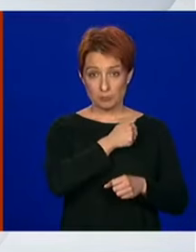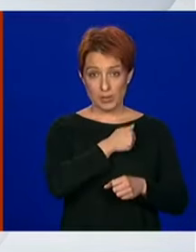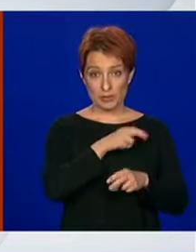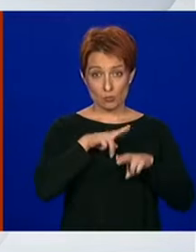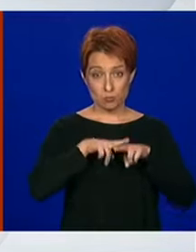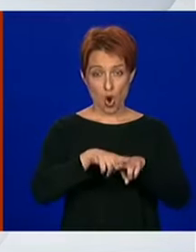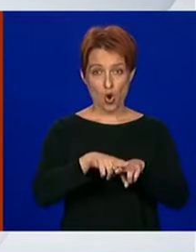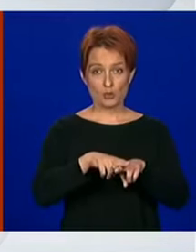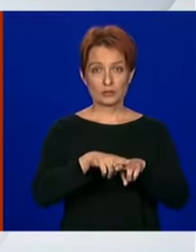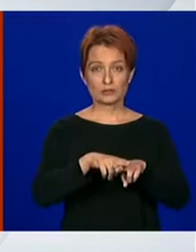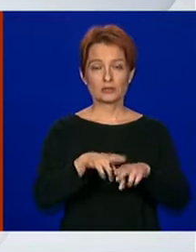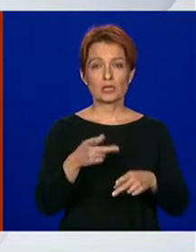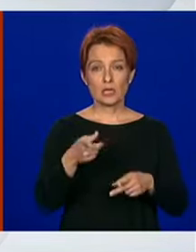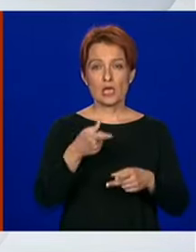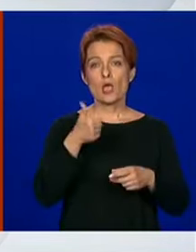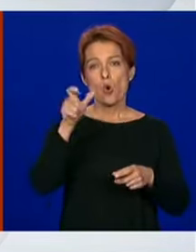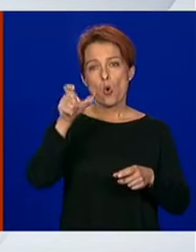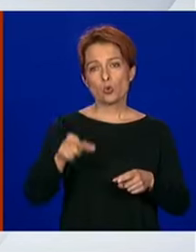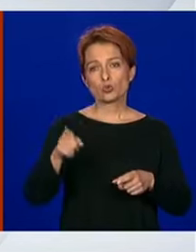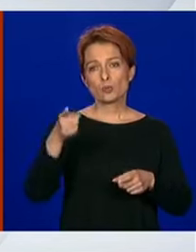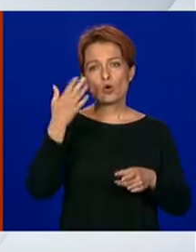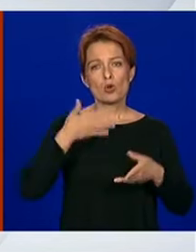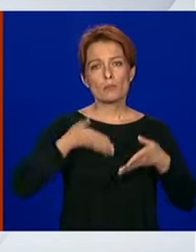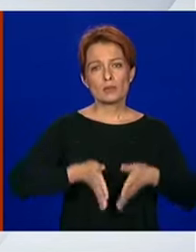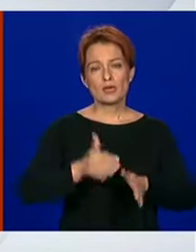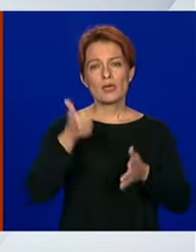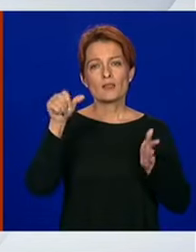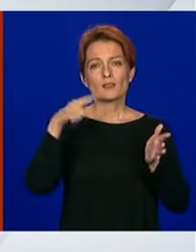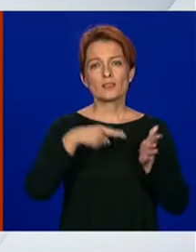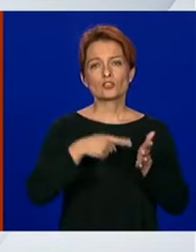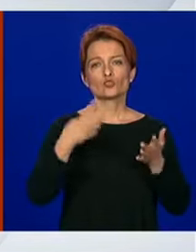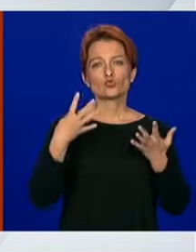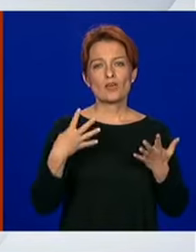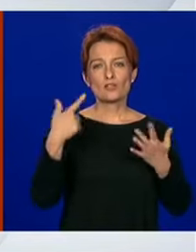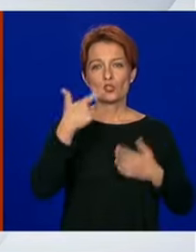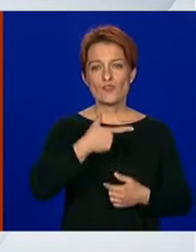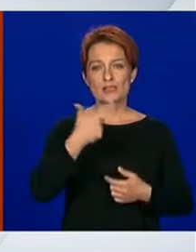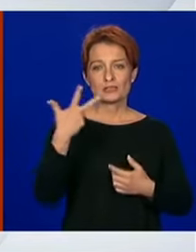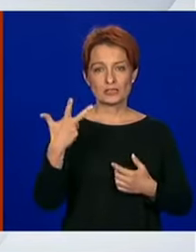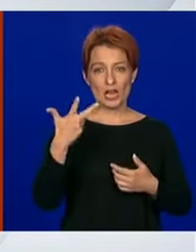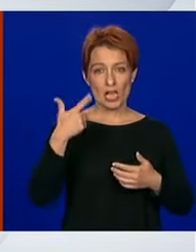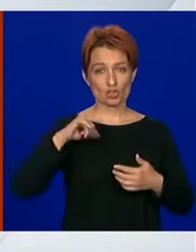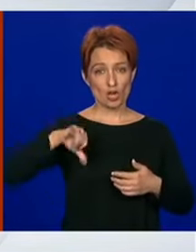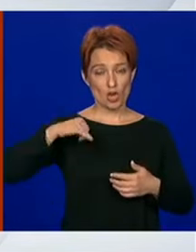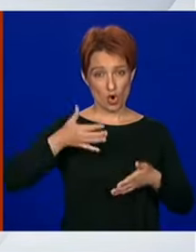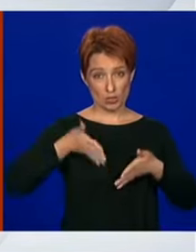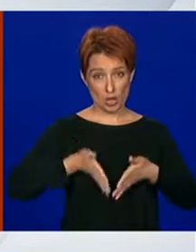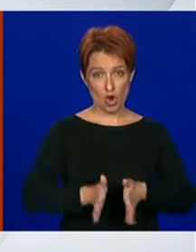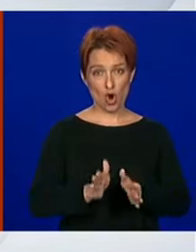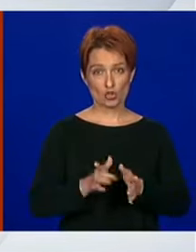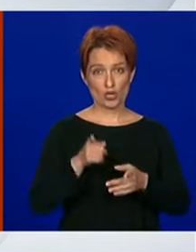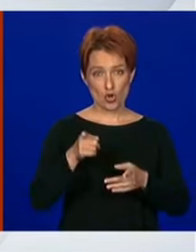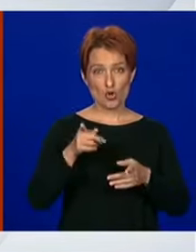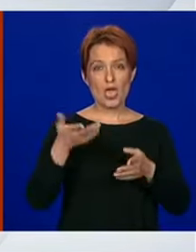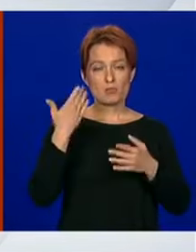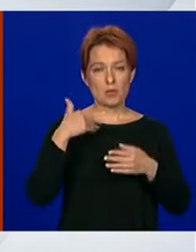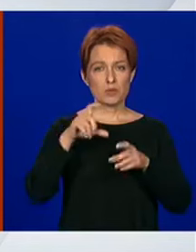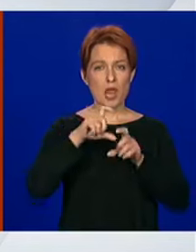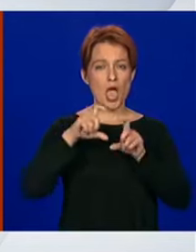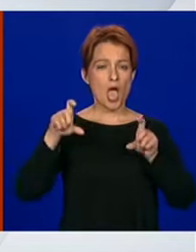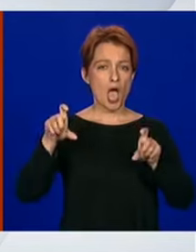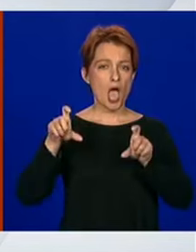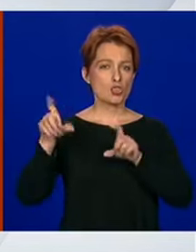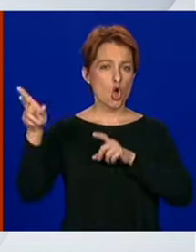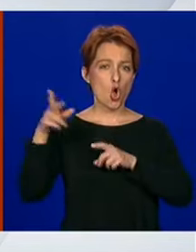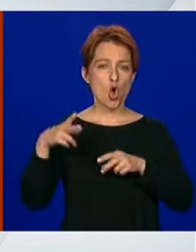Riječ je o osobi koja je 1923. godište i bila je korisnica usluga doma